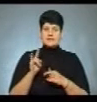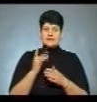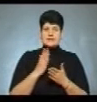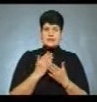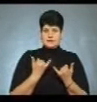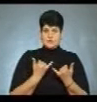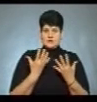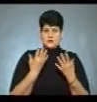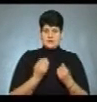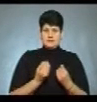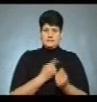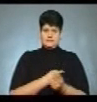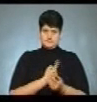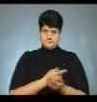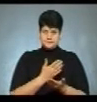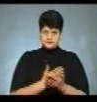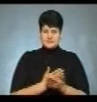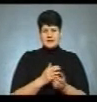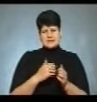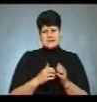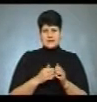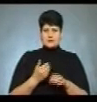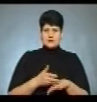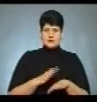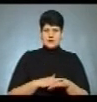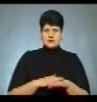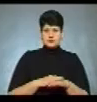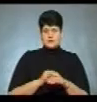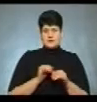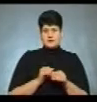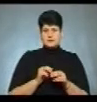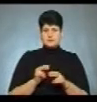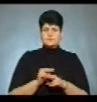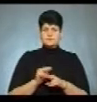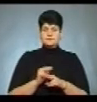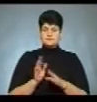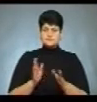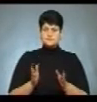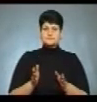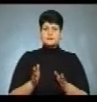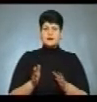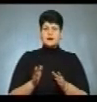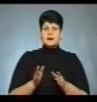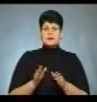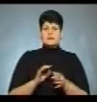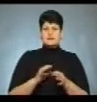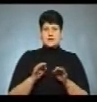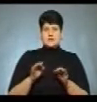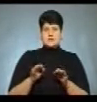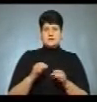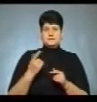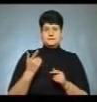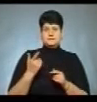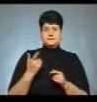на даний момент в стаціонарі, вона середня, тяжка, але з позитивною динамікою. Інфекція, механізм передачі фекально-уральний,